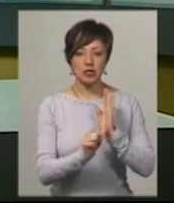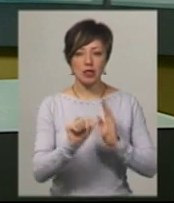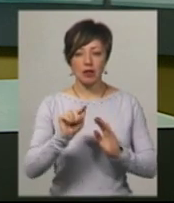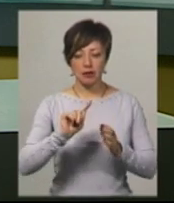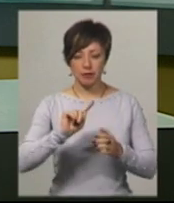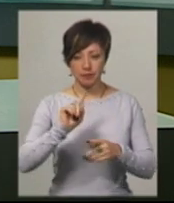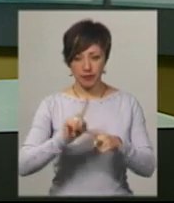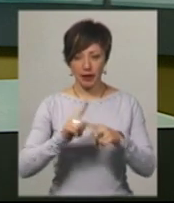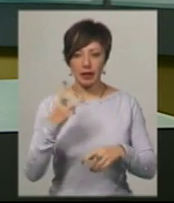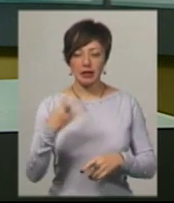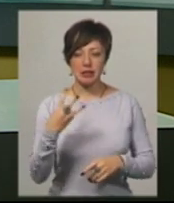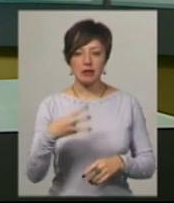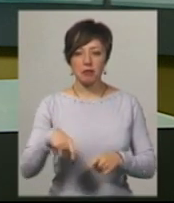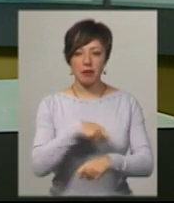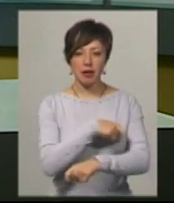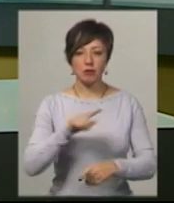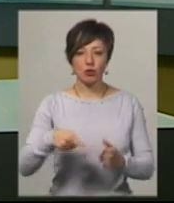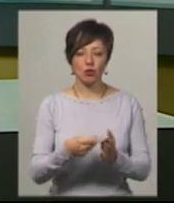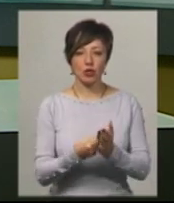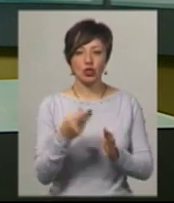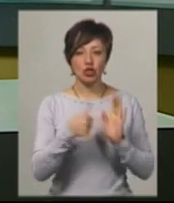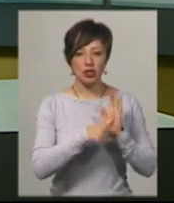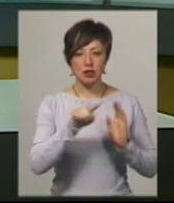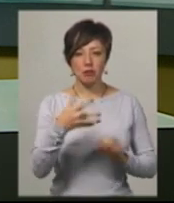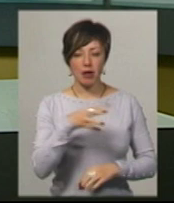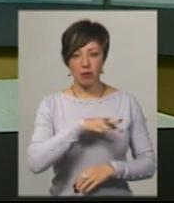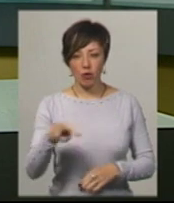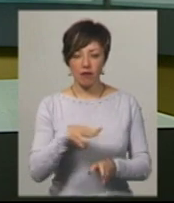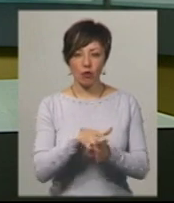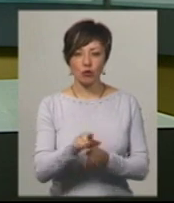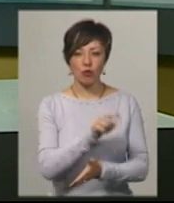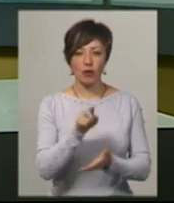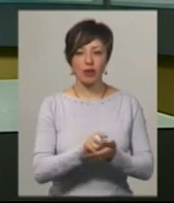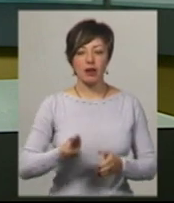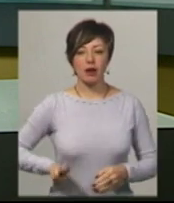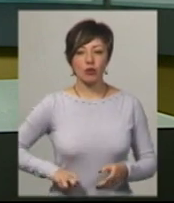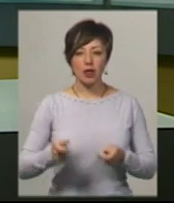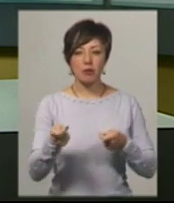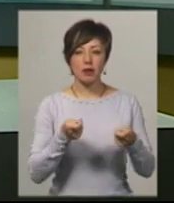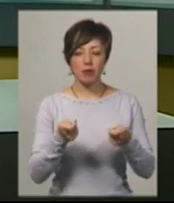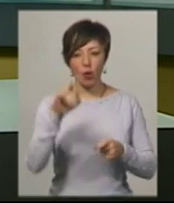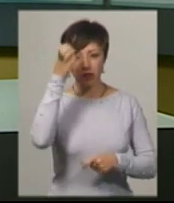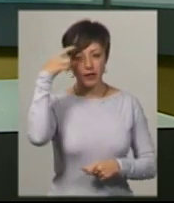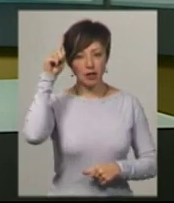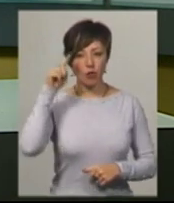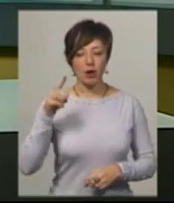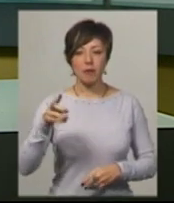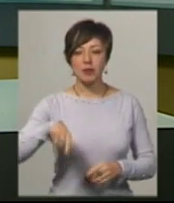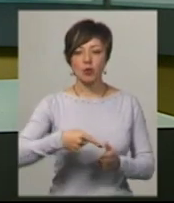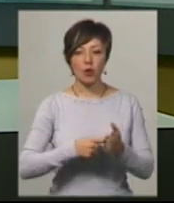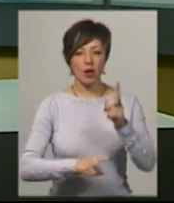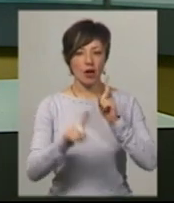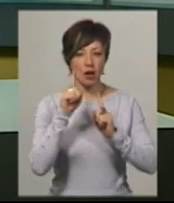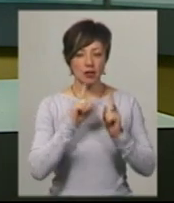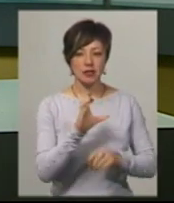30 метрів з міського бюджету взяли 6,5 мільйонів. Виконуючи обов'язків директора департаменту освіти та науки Хмельницької